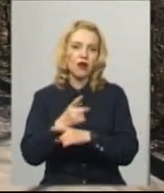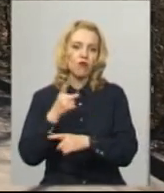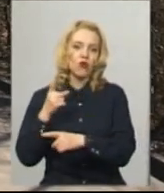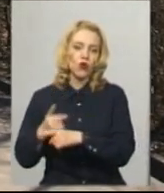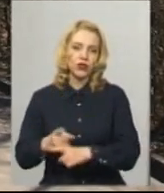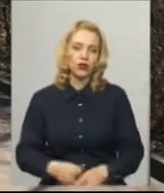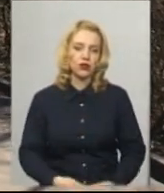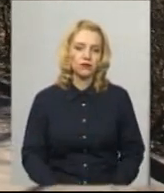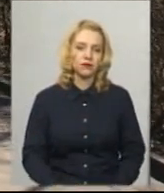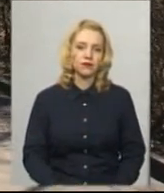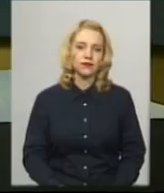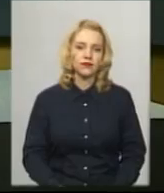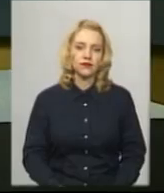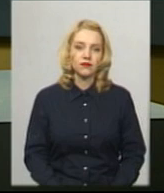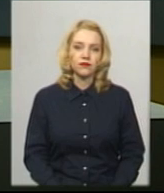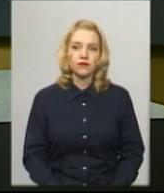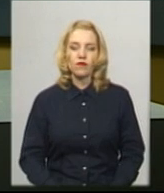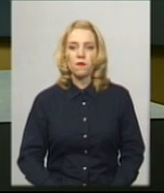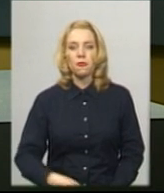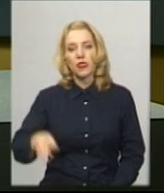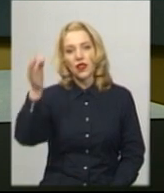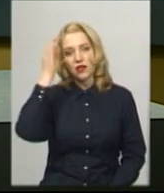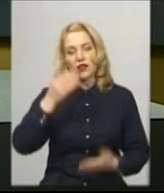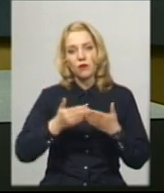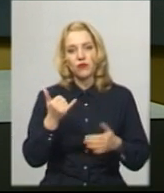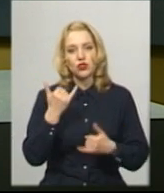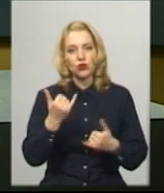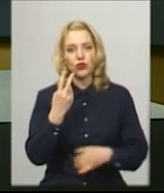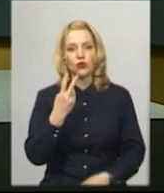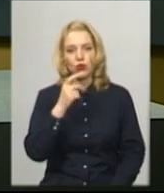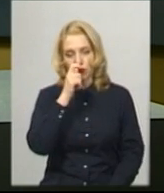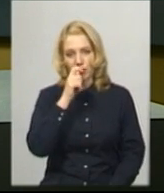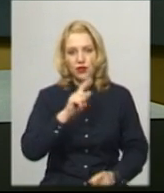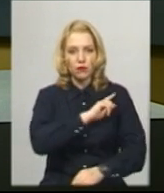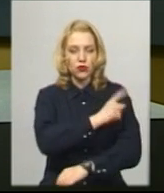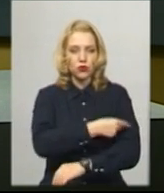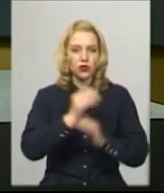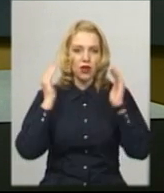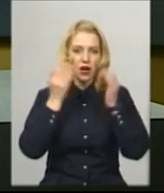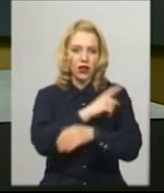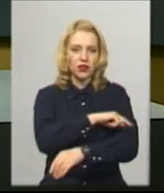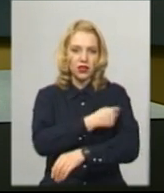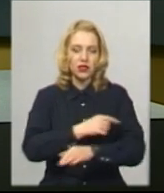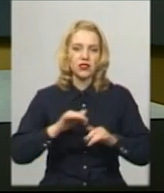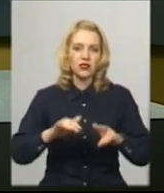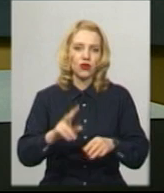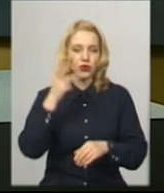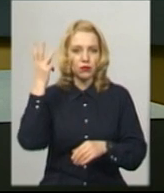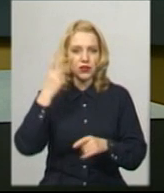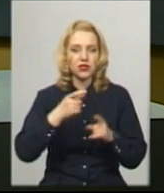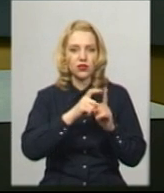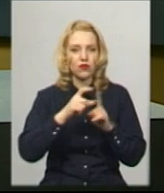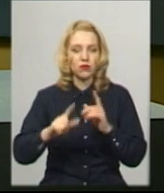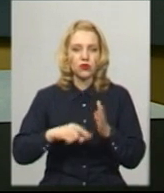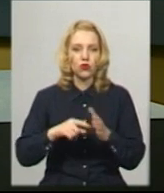на Суспільному. Хмельницький. Нагадаю, від сьогодні, 2 квітня, посилюються карантинні заходи у Хмельницькому. За словами